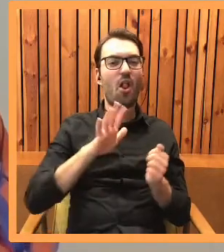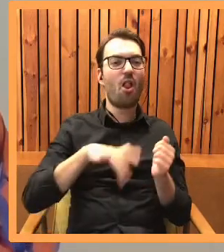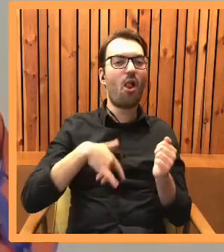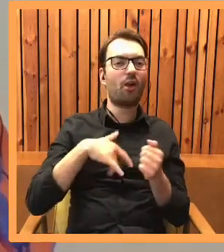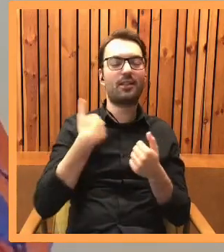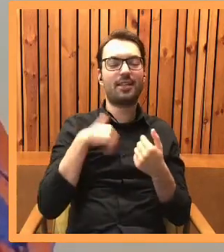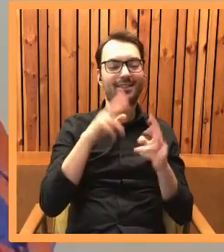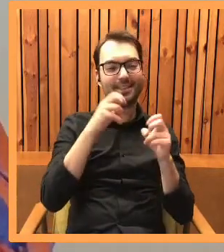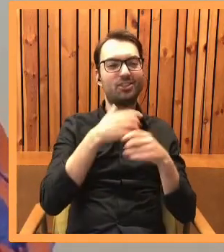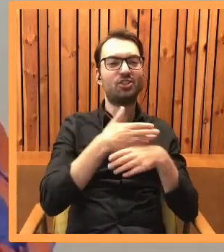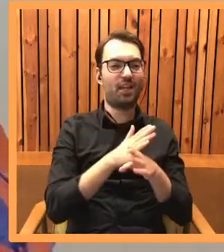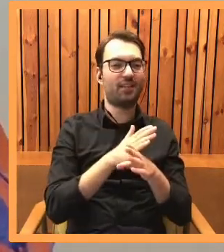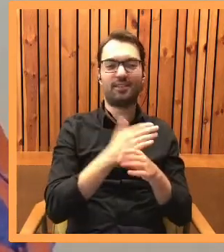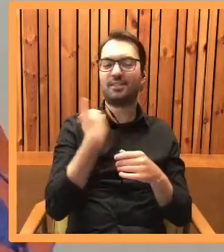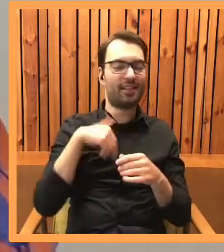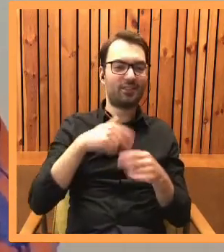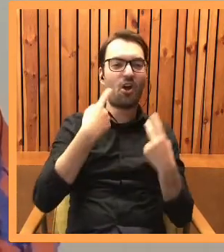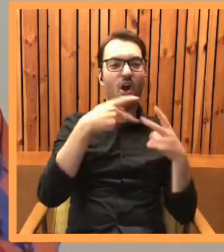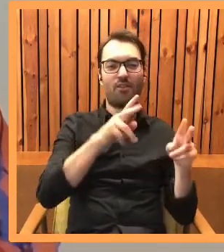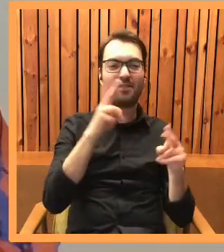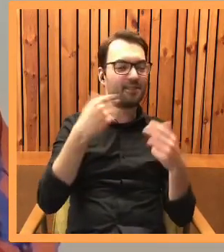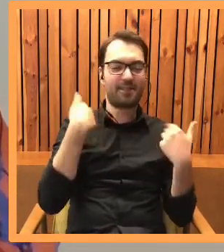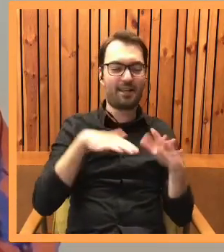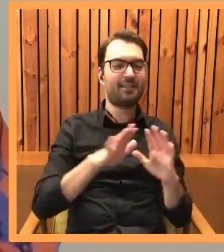chce się z nikim dzielić swoją ukochaną.